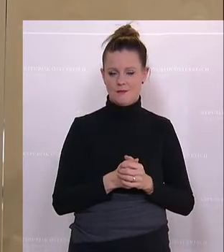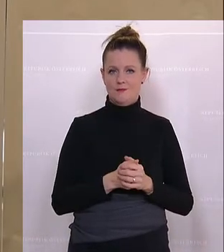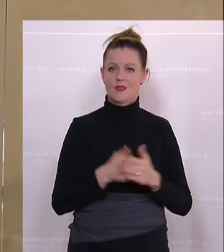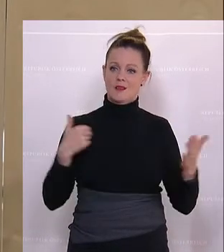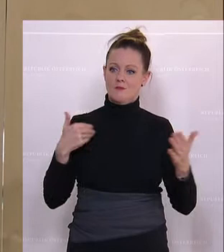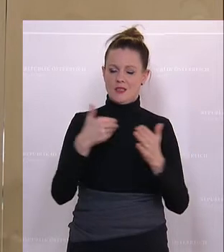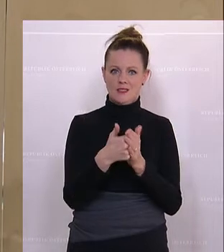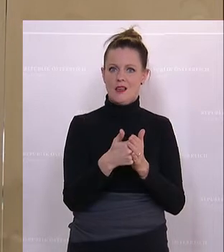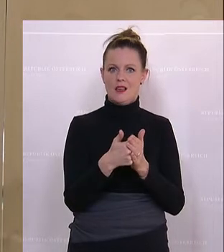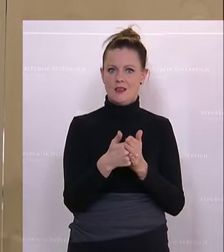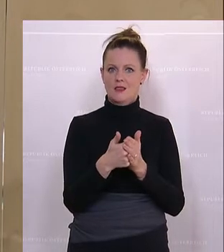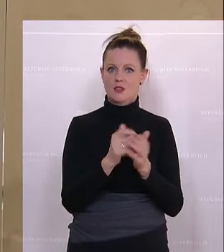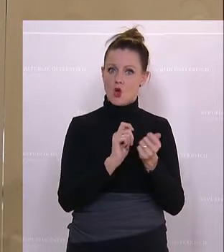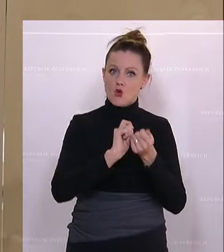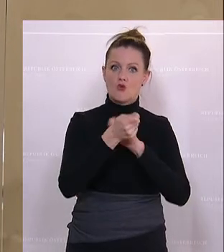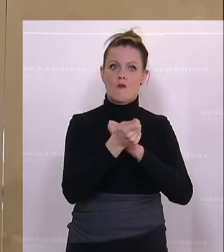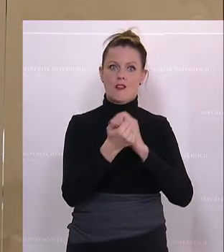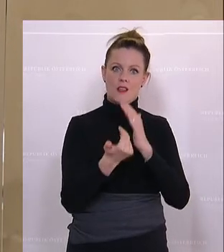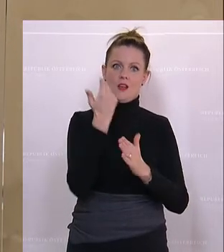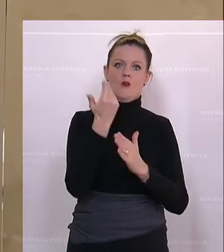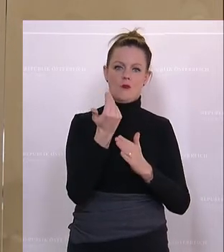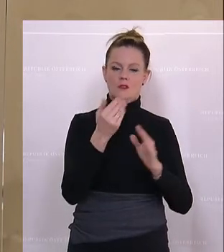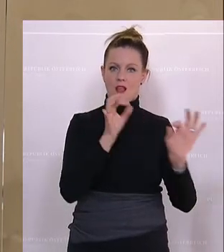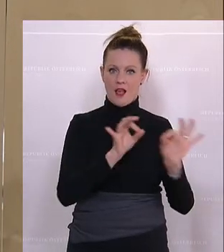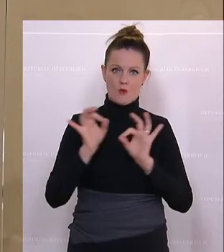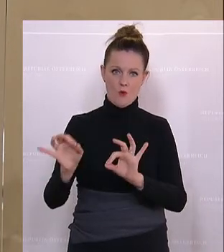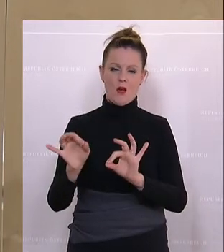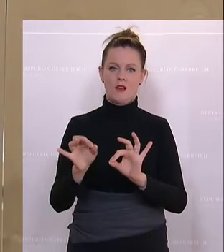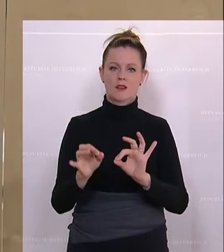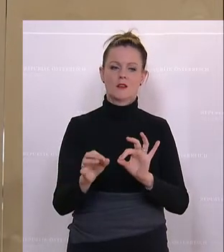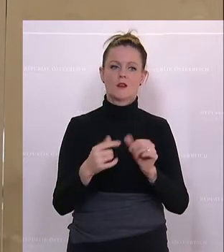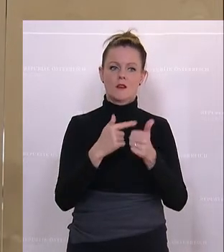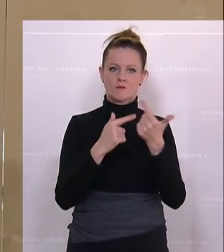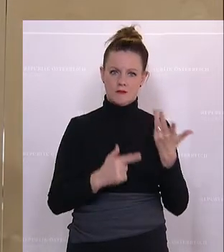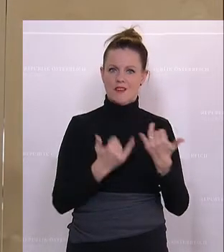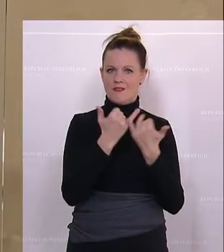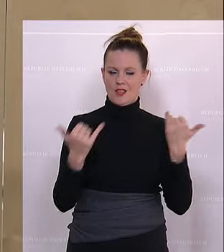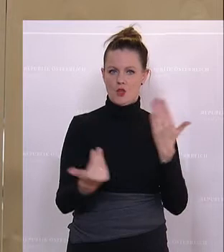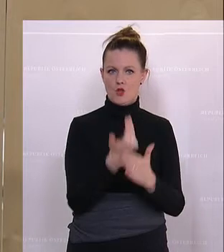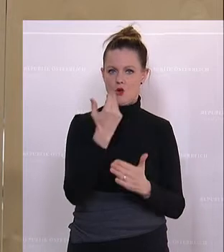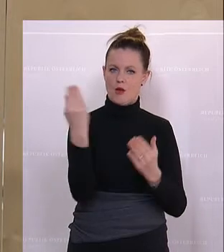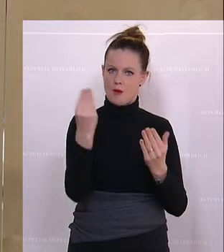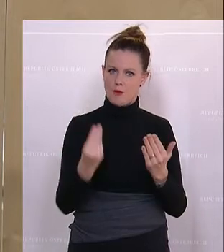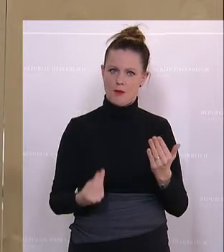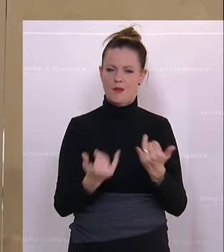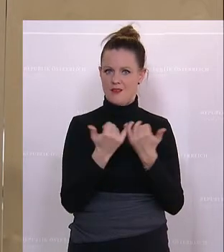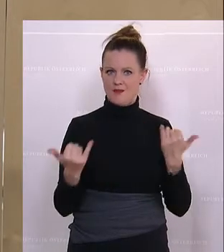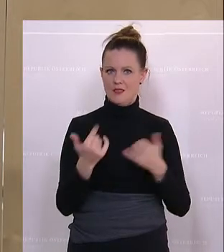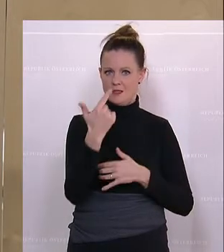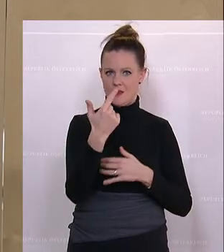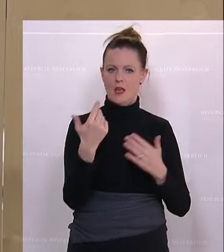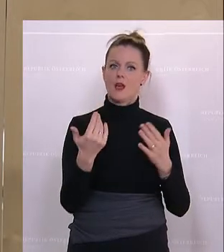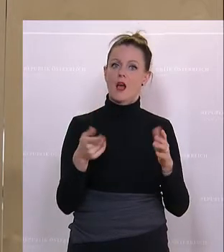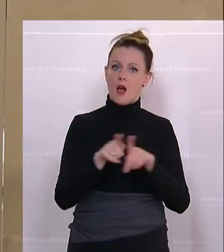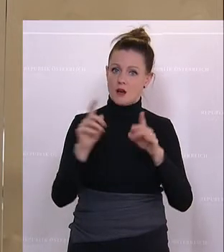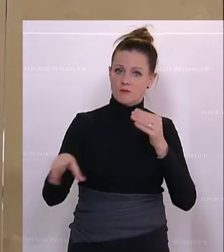bisherige Novellierungsanordnung mit erstens bezeichnet, folgende neue Novellierungsanordnungen 2 werden